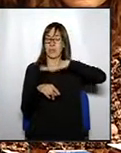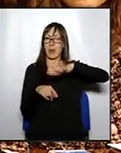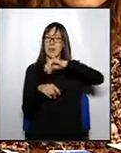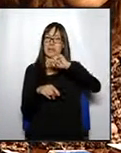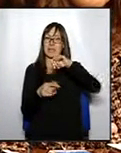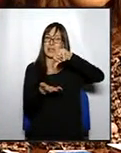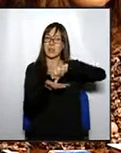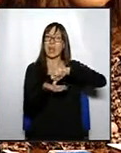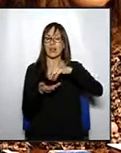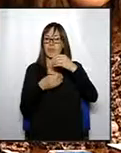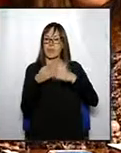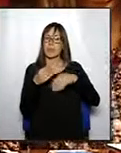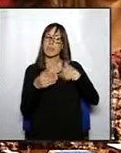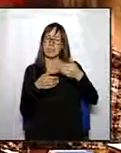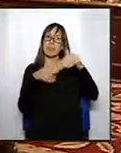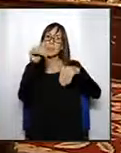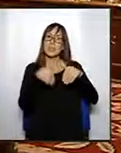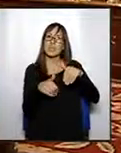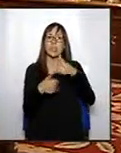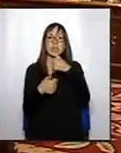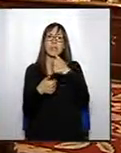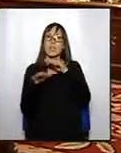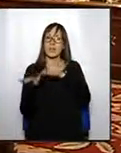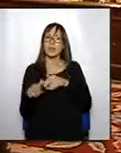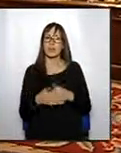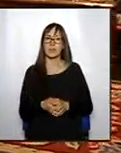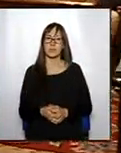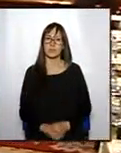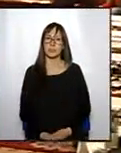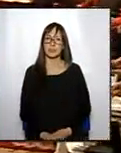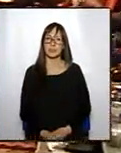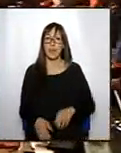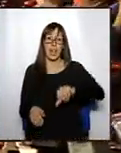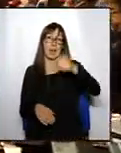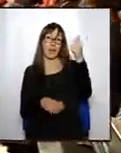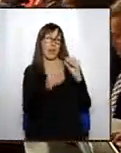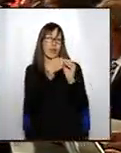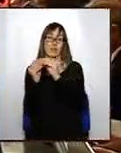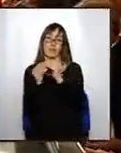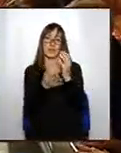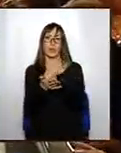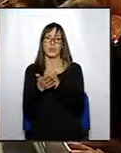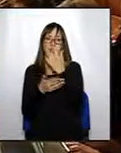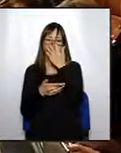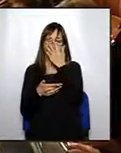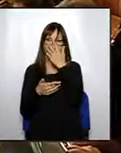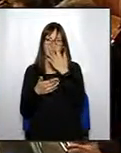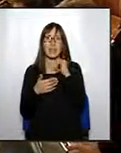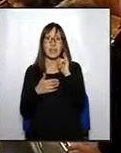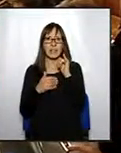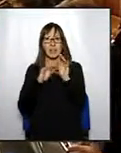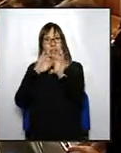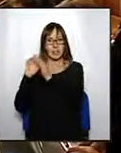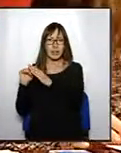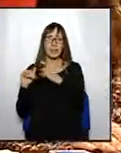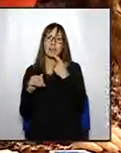Passem igualment a votació, vots a favor de la moció. Doncs queda aprovada per una unanimitat. I